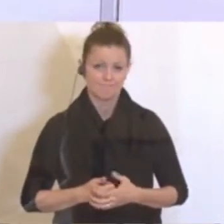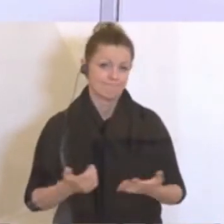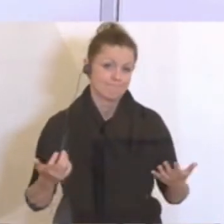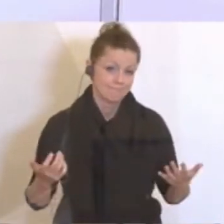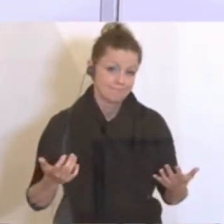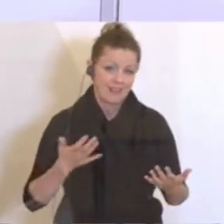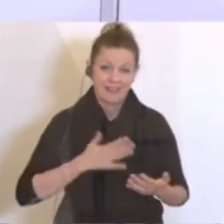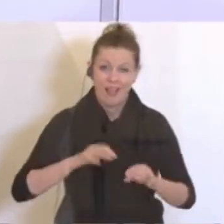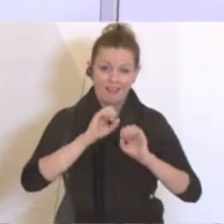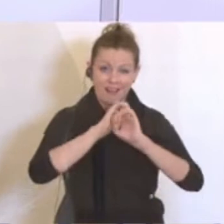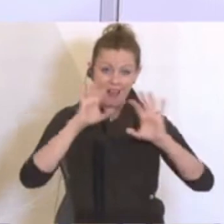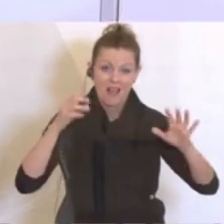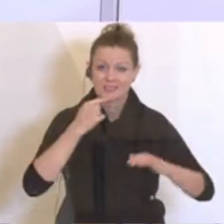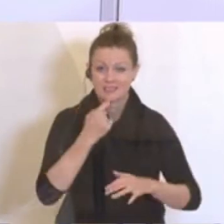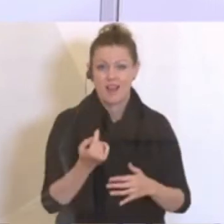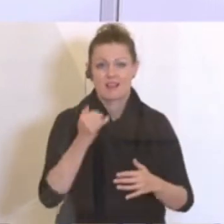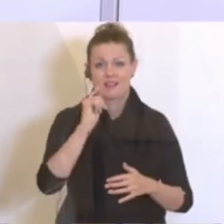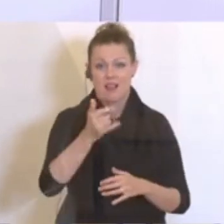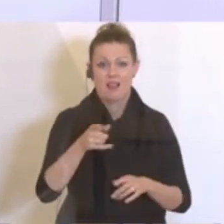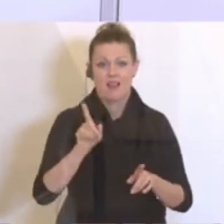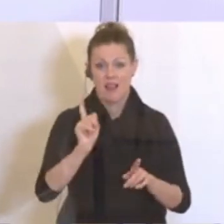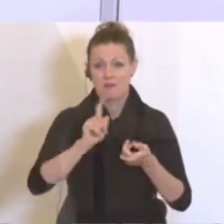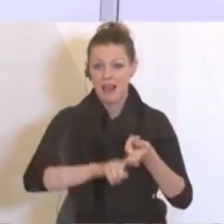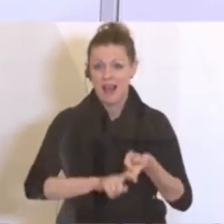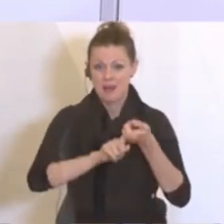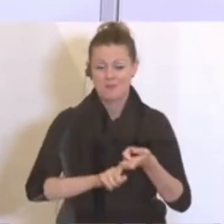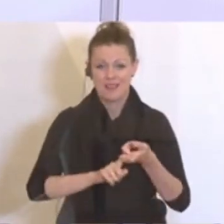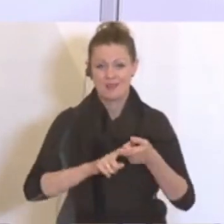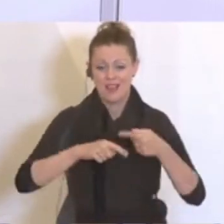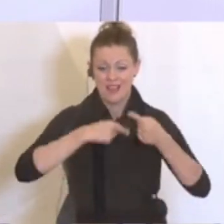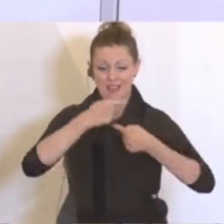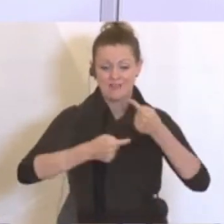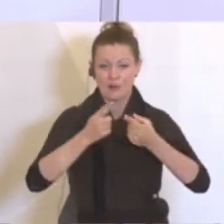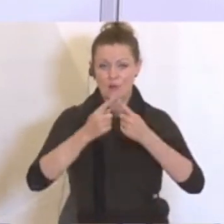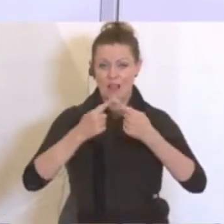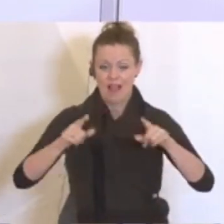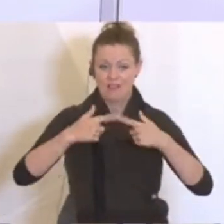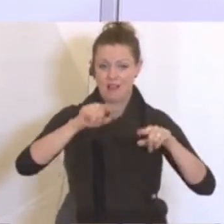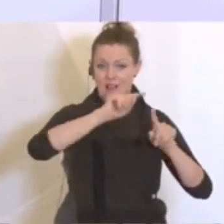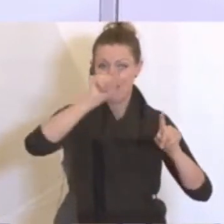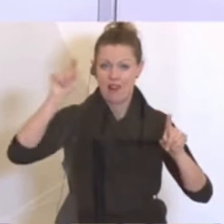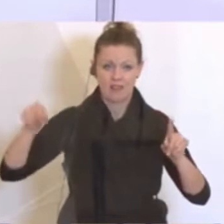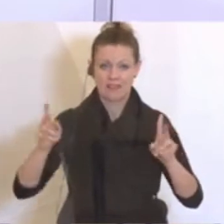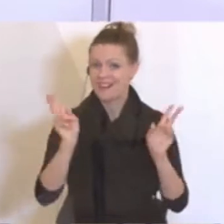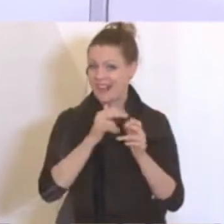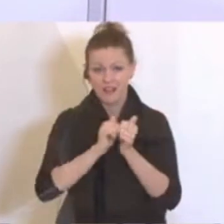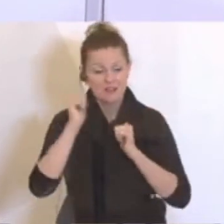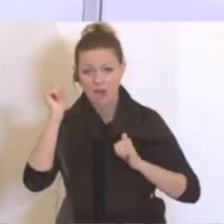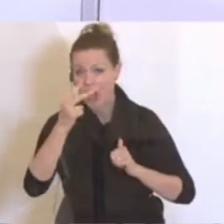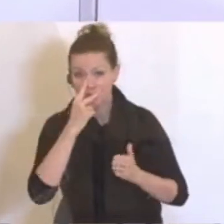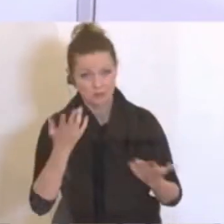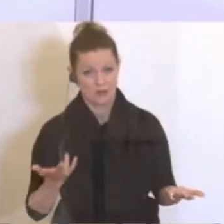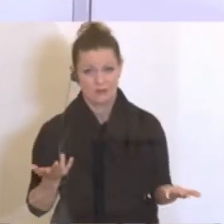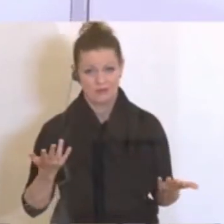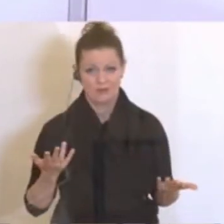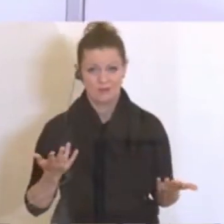geben, aber wir sind abhängig von der Entwicklung in vielen anderen Ländern, die einfach nicht vorhersehbar ist. Schauen Sie sich, die